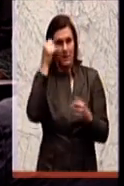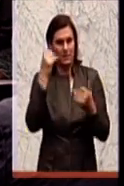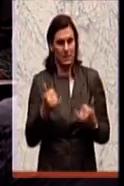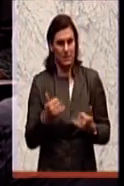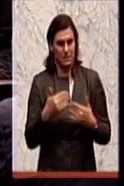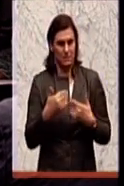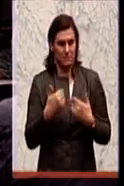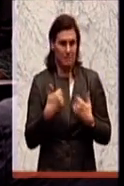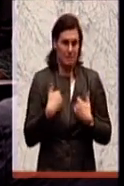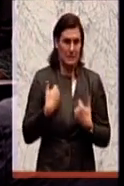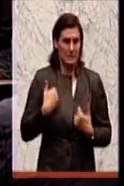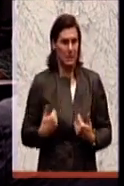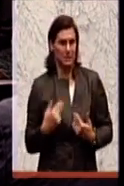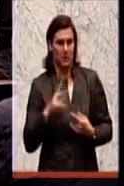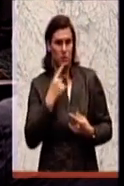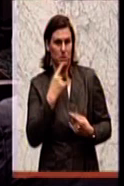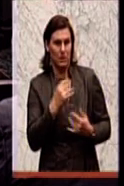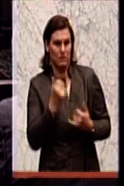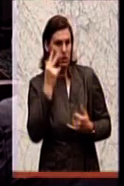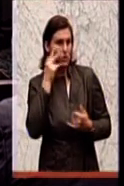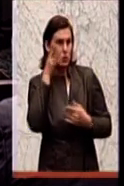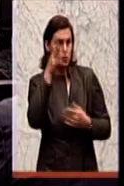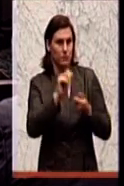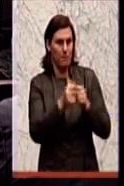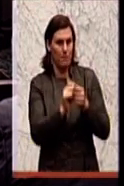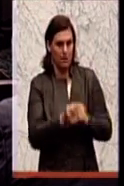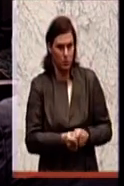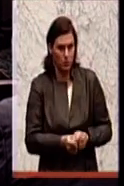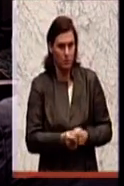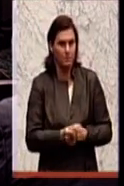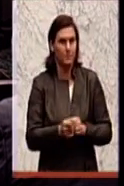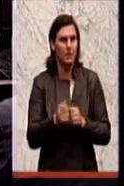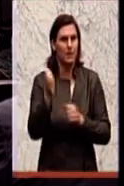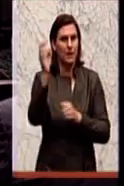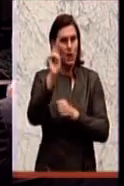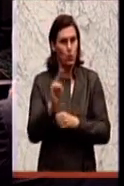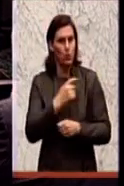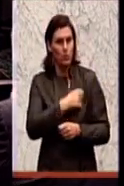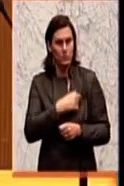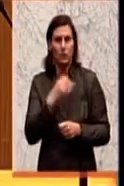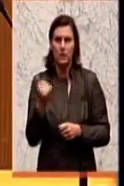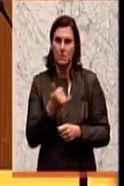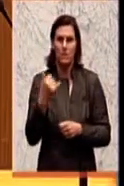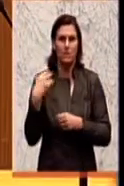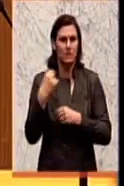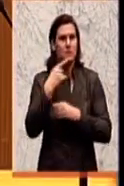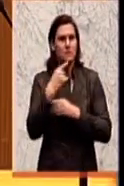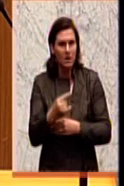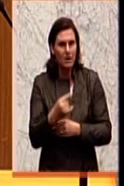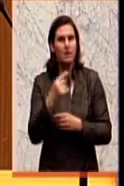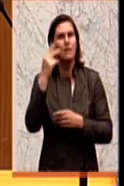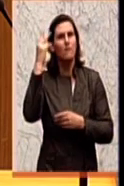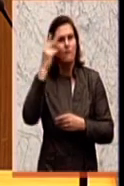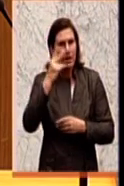Stellungnahmen zu möglichen Abänderungen gegeben werden kann. Die Europäische Kommission betont aber immer wieder, dass natürlich